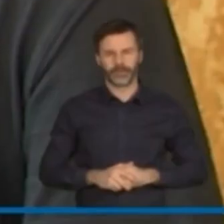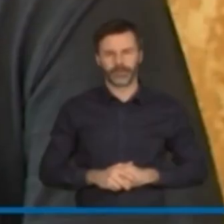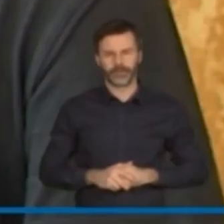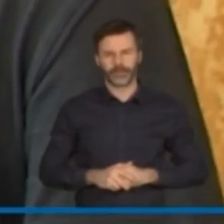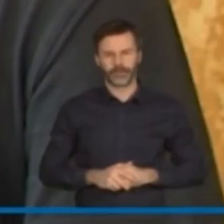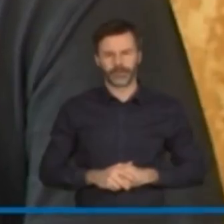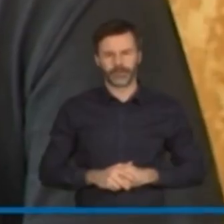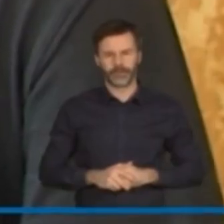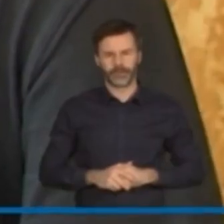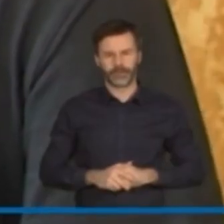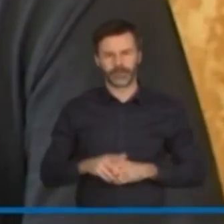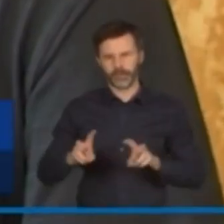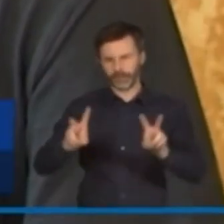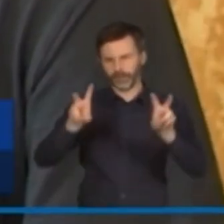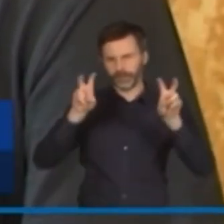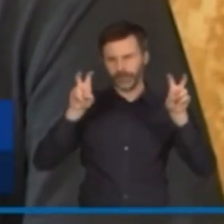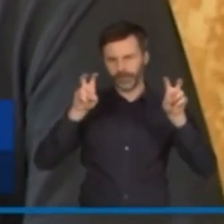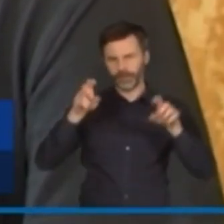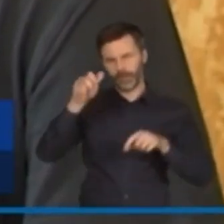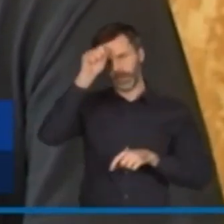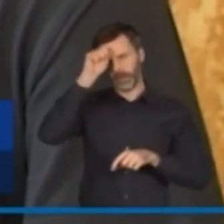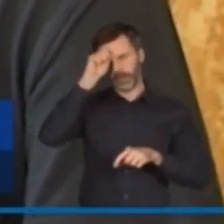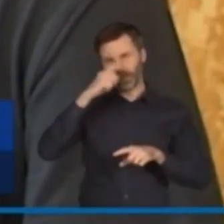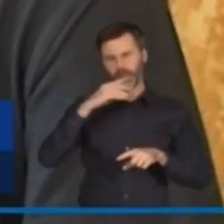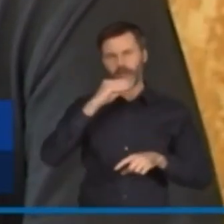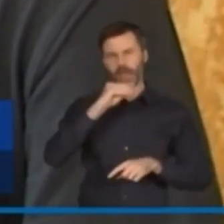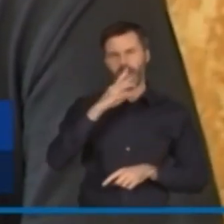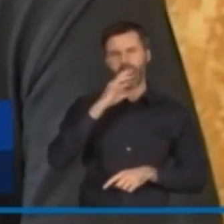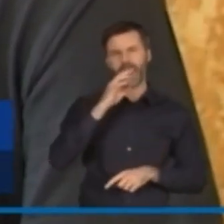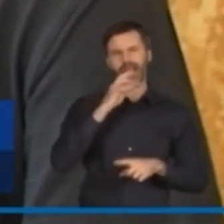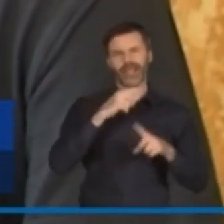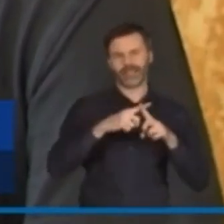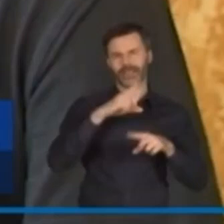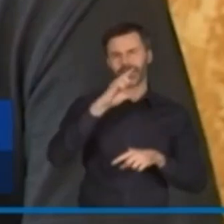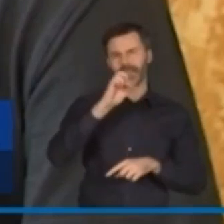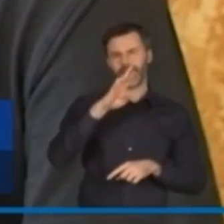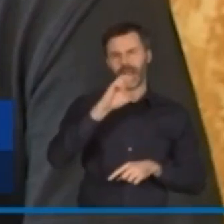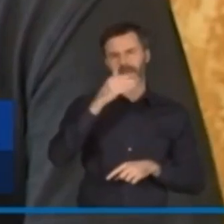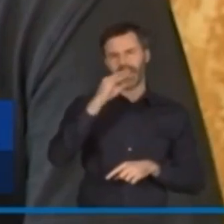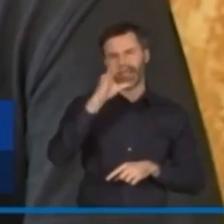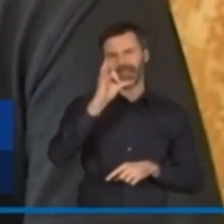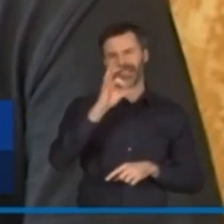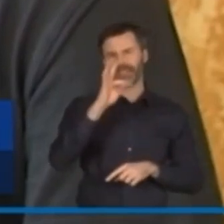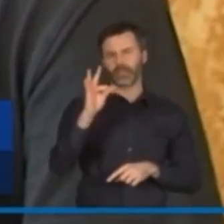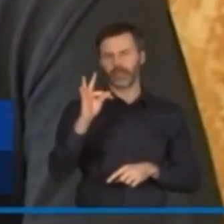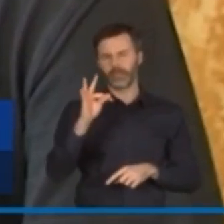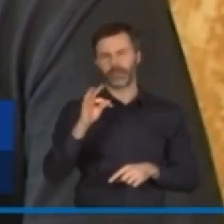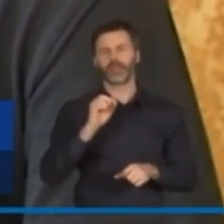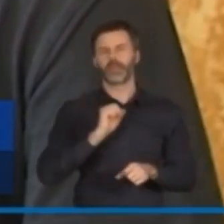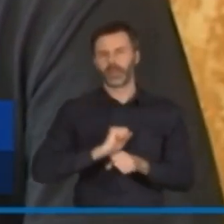Nazwali się ekstremiści, ekstremist, jest to już na ich kanale.